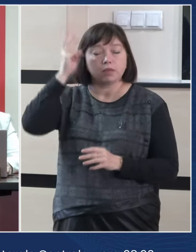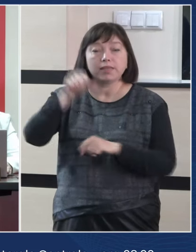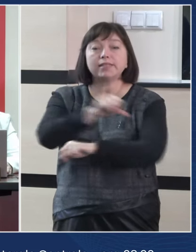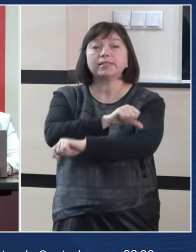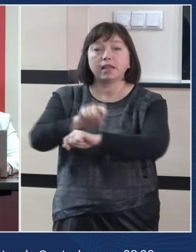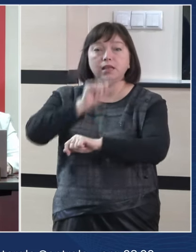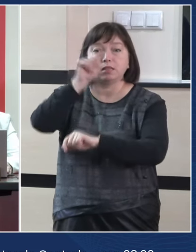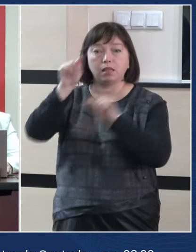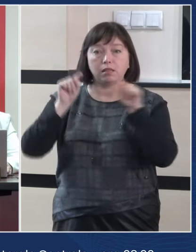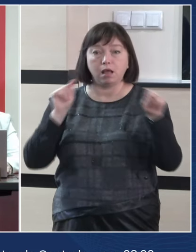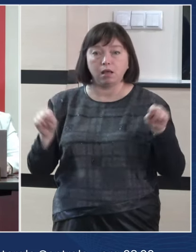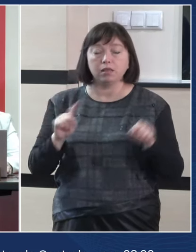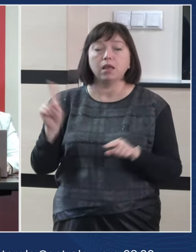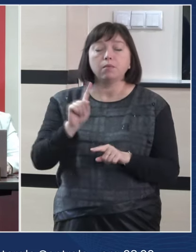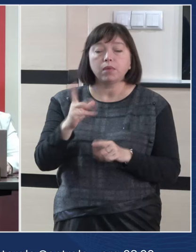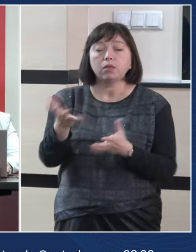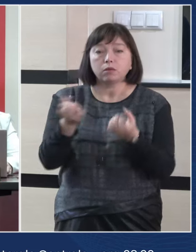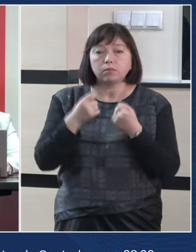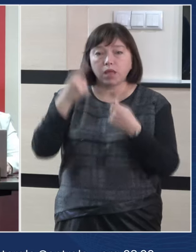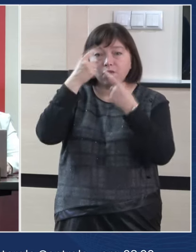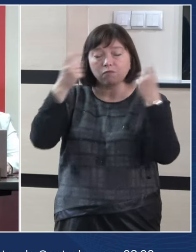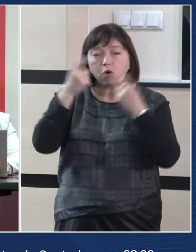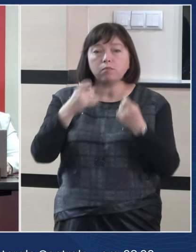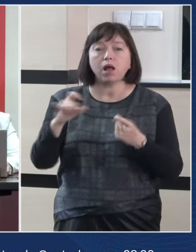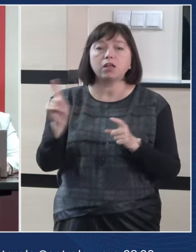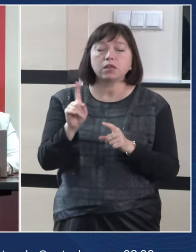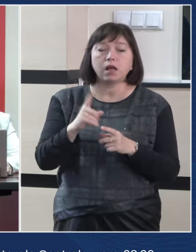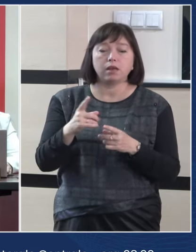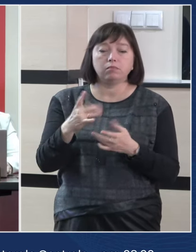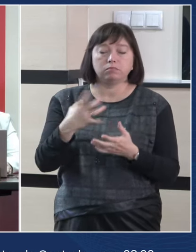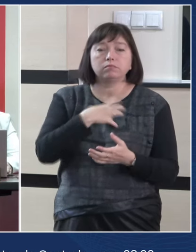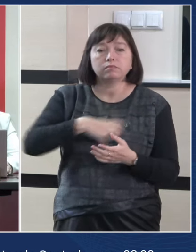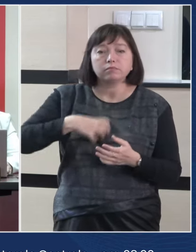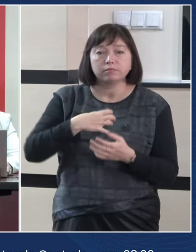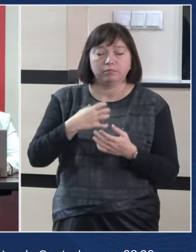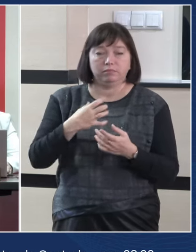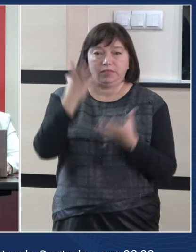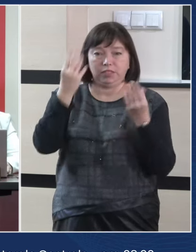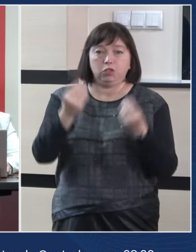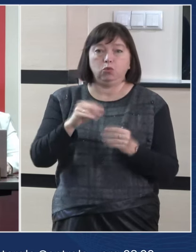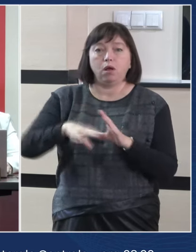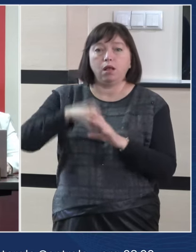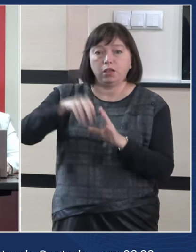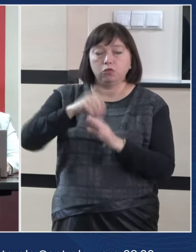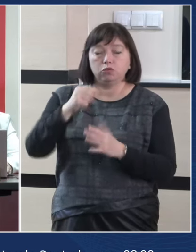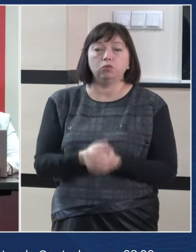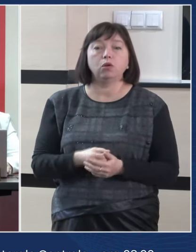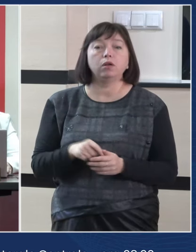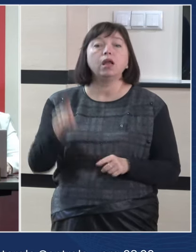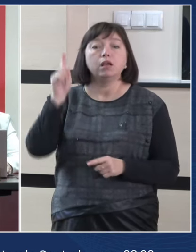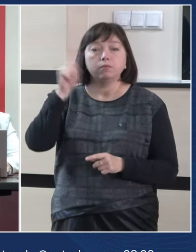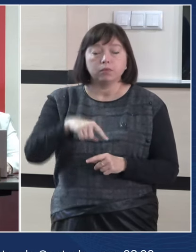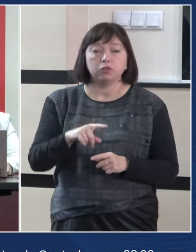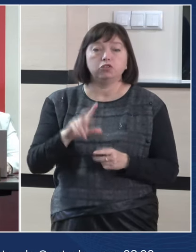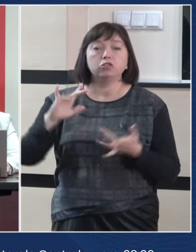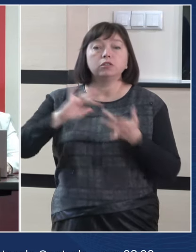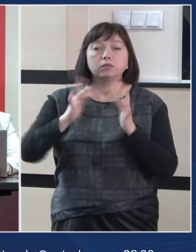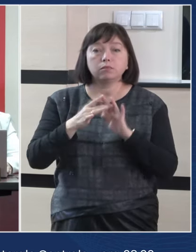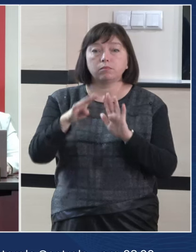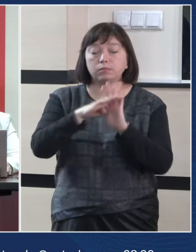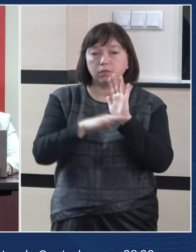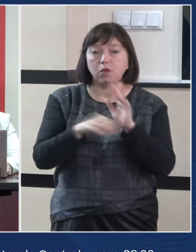străinătate pentru informații și actualizări importante în ziua votului, precum și pagina